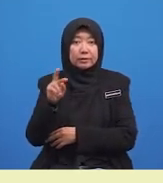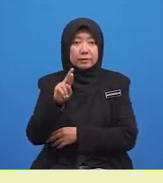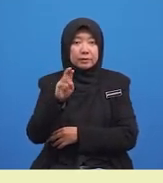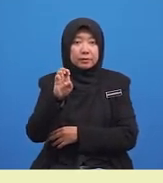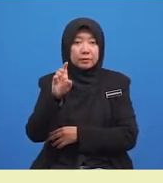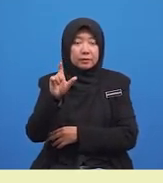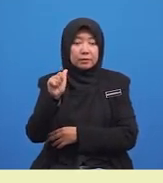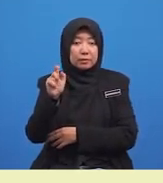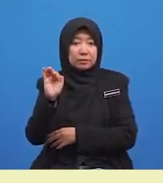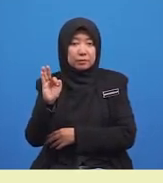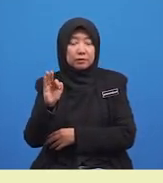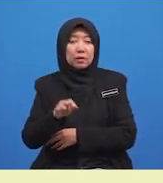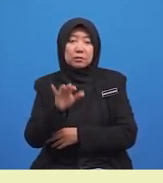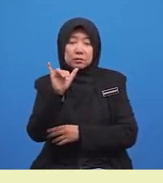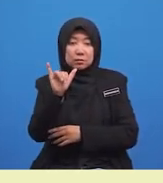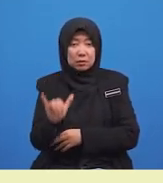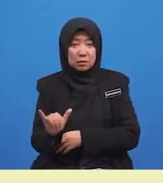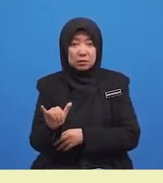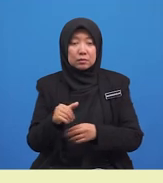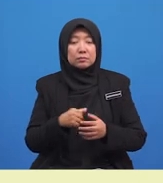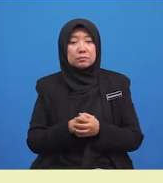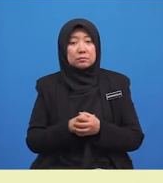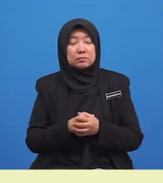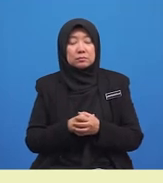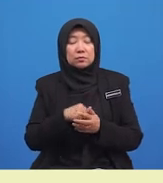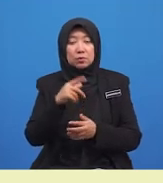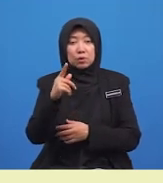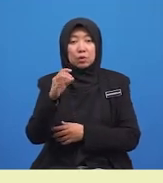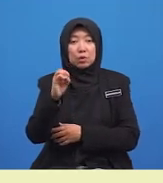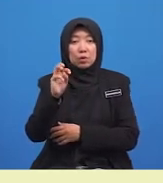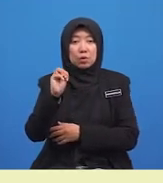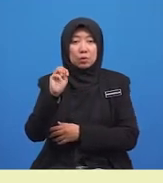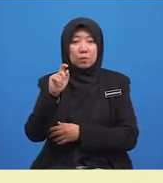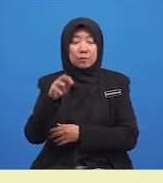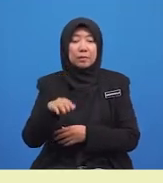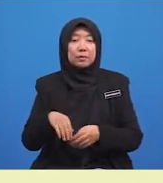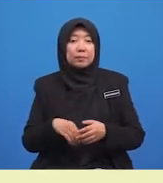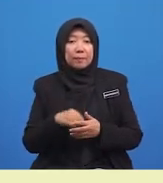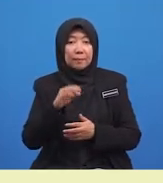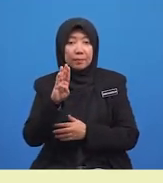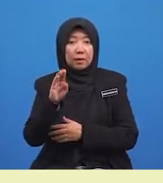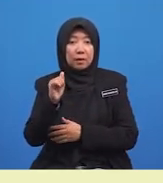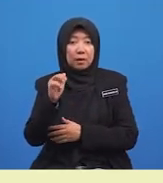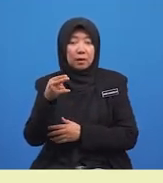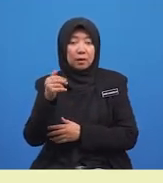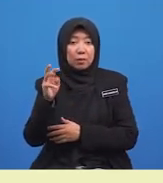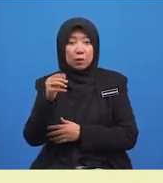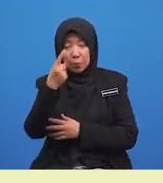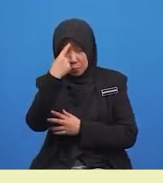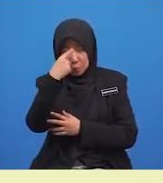Contoh kata hubung pancangan komplement pula ialah bahawa dan untuk.